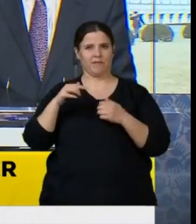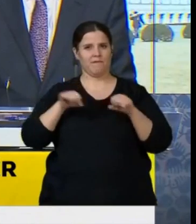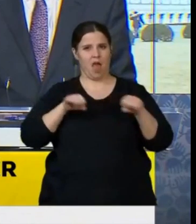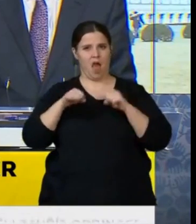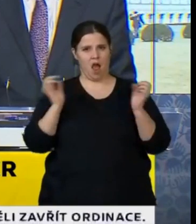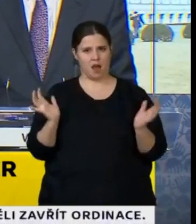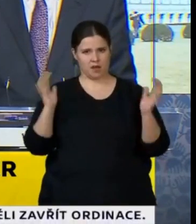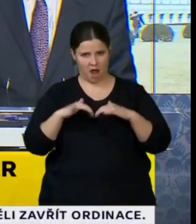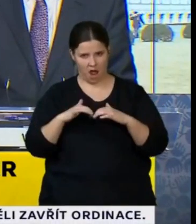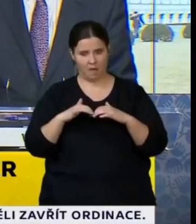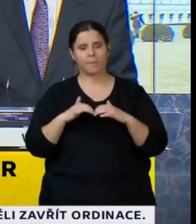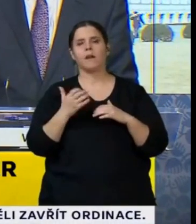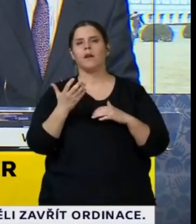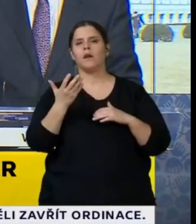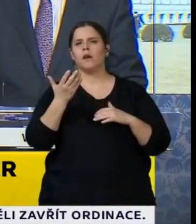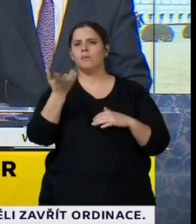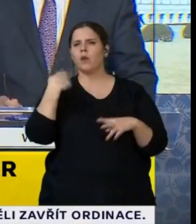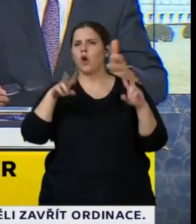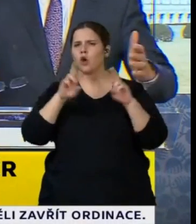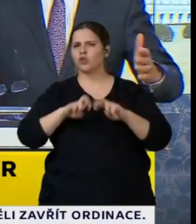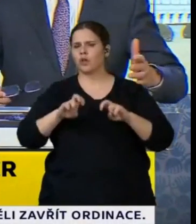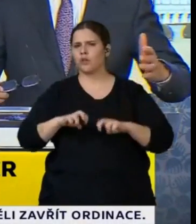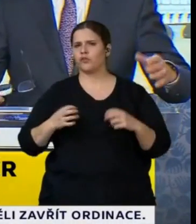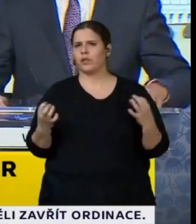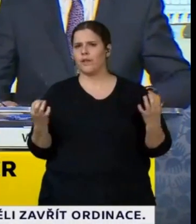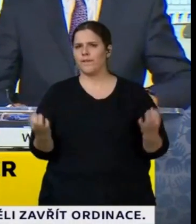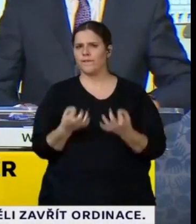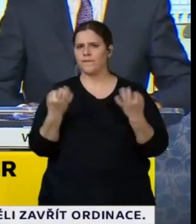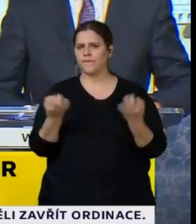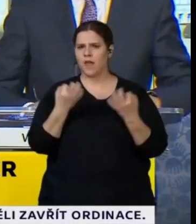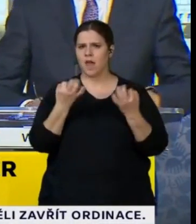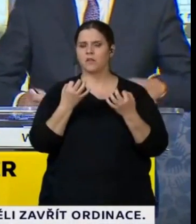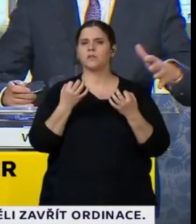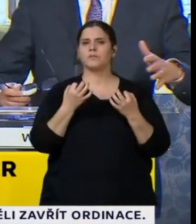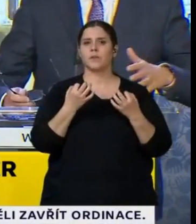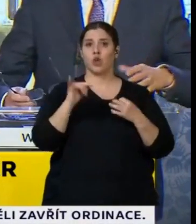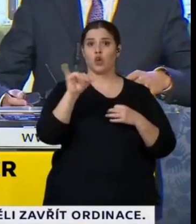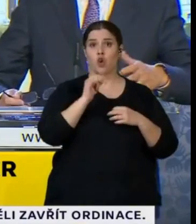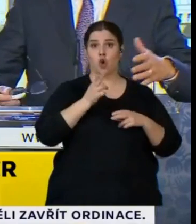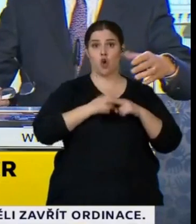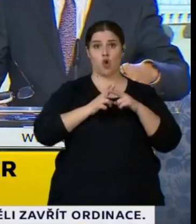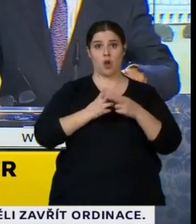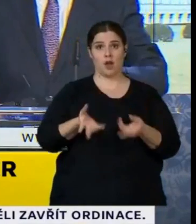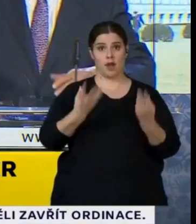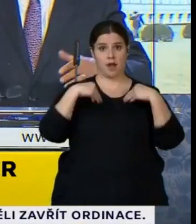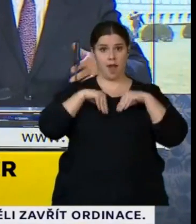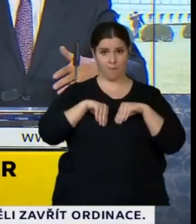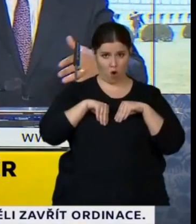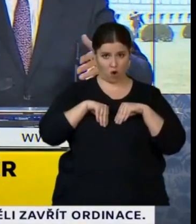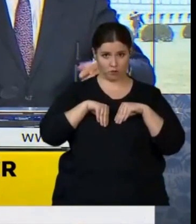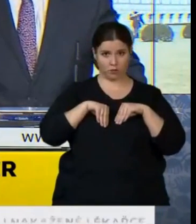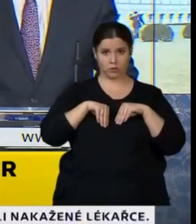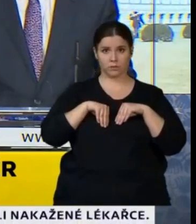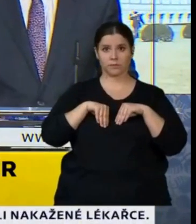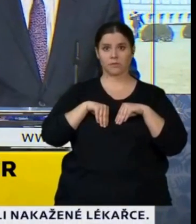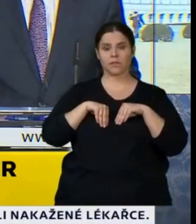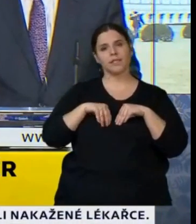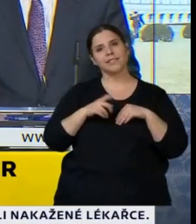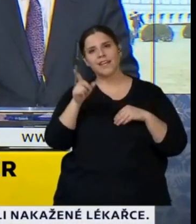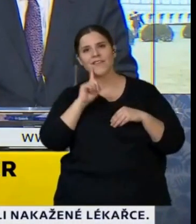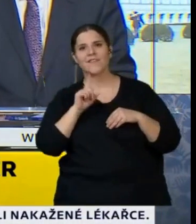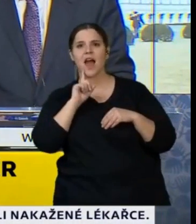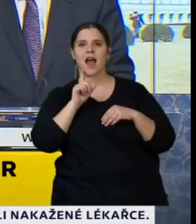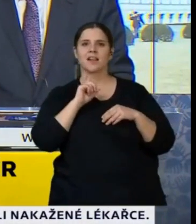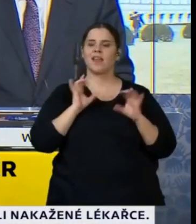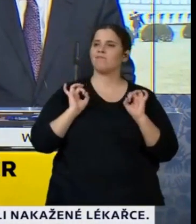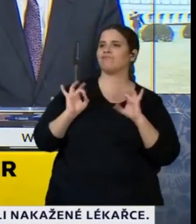zařadili vlastně šíření koronavíru. teďka neříkám asi úmyslné, ale to není